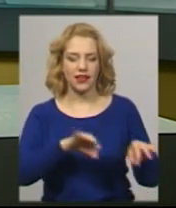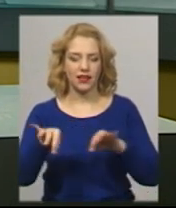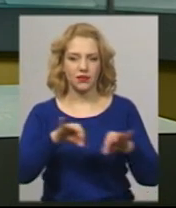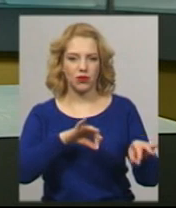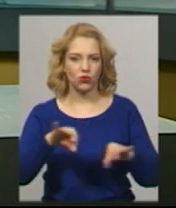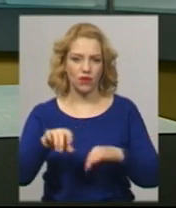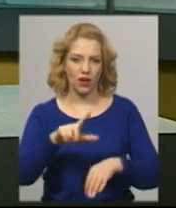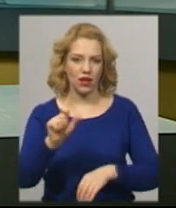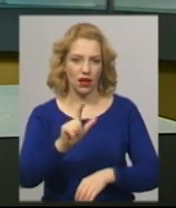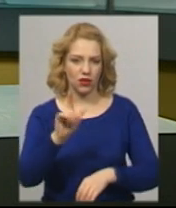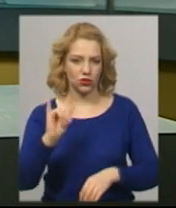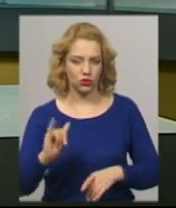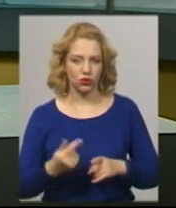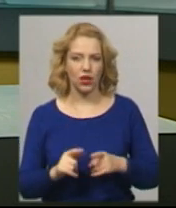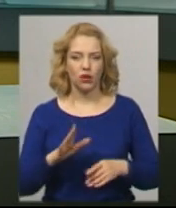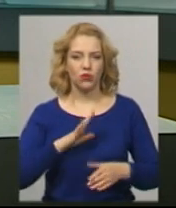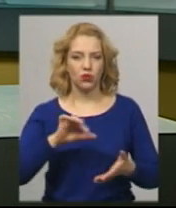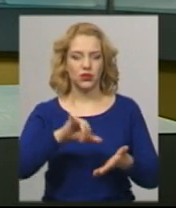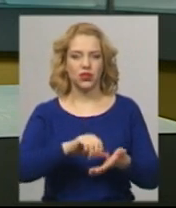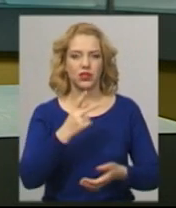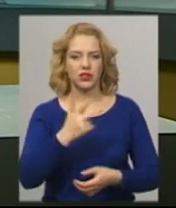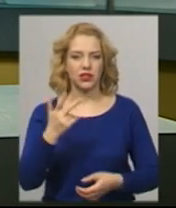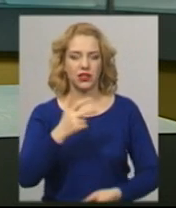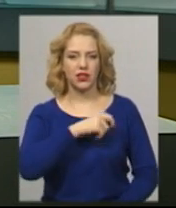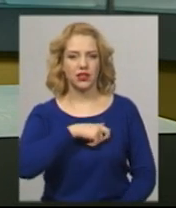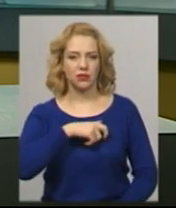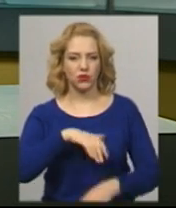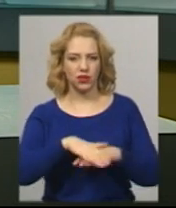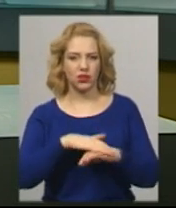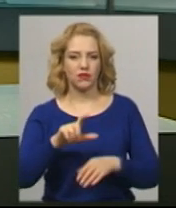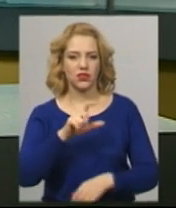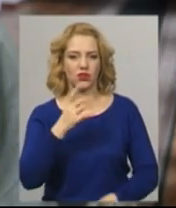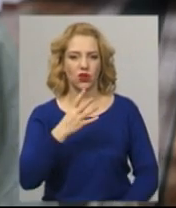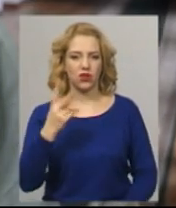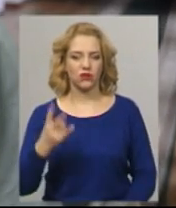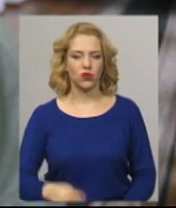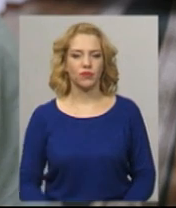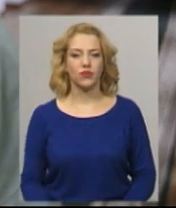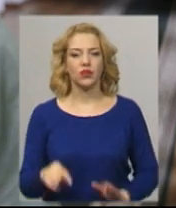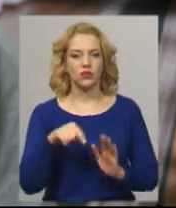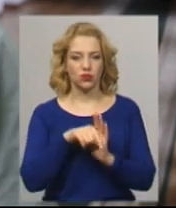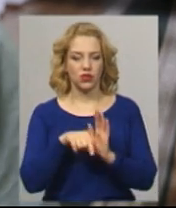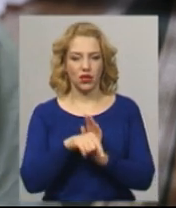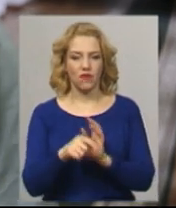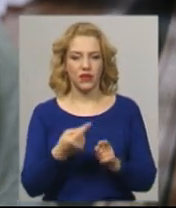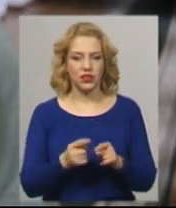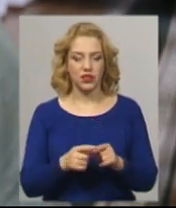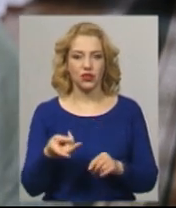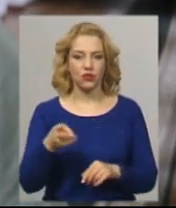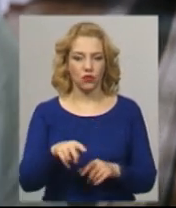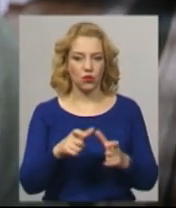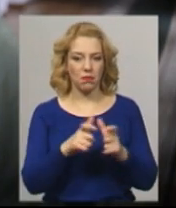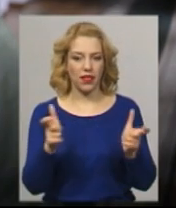України. Присутніми на сесії було 33 народні обранці із 42. Стосовно цих двох платіжок,